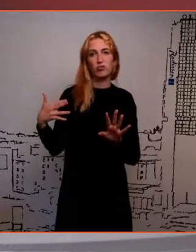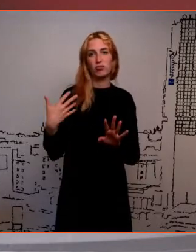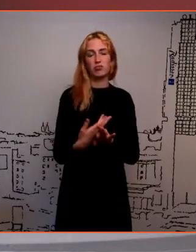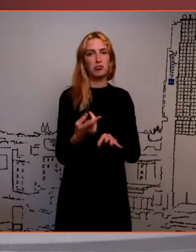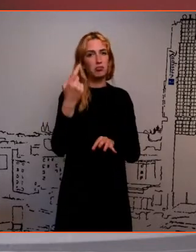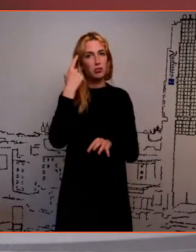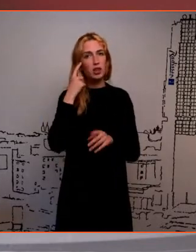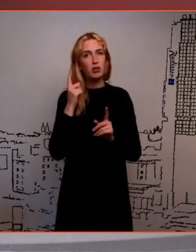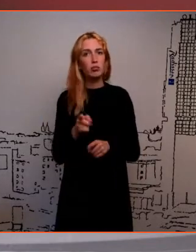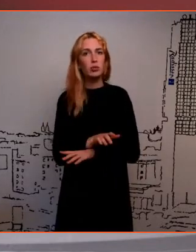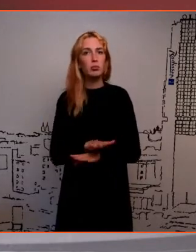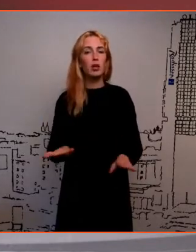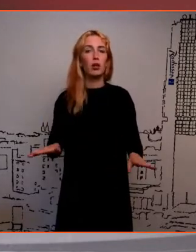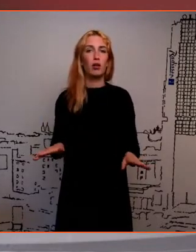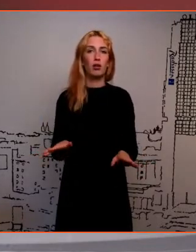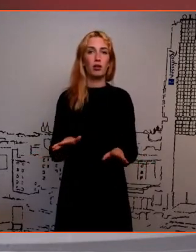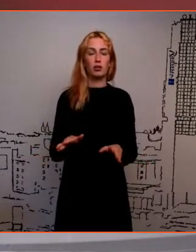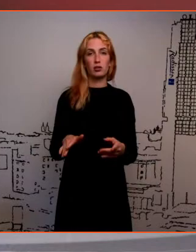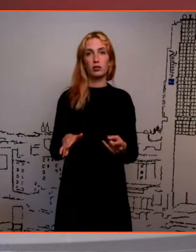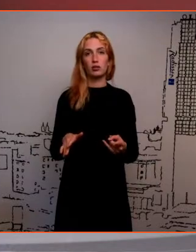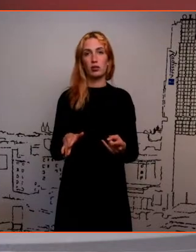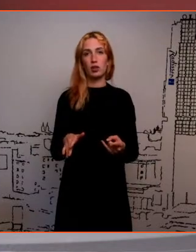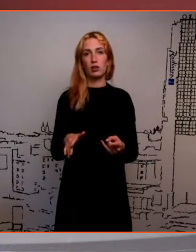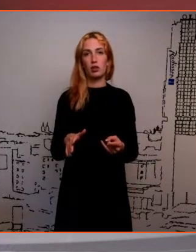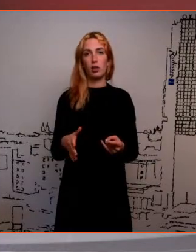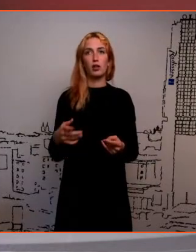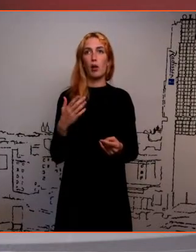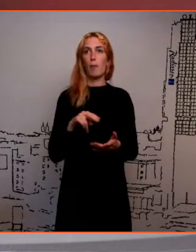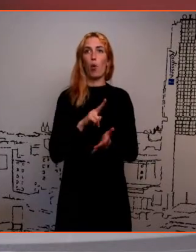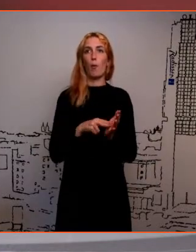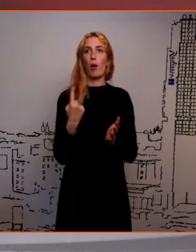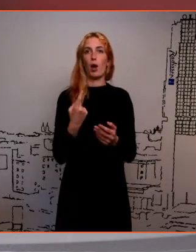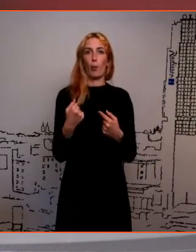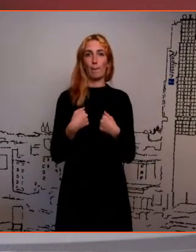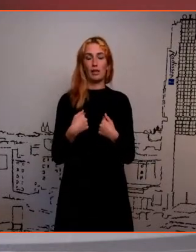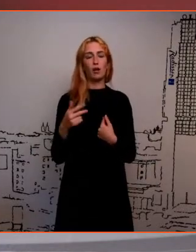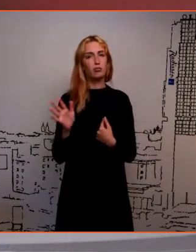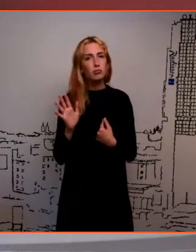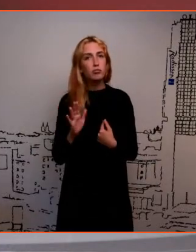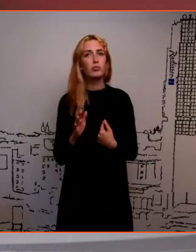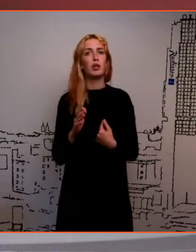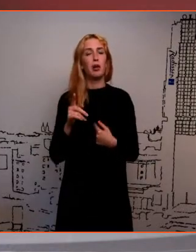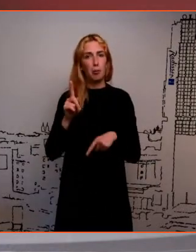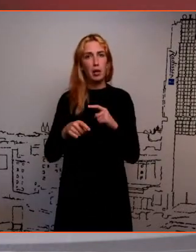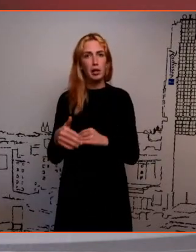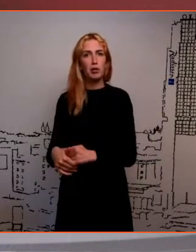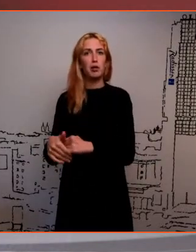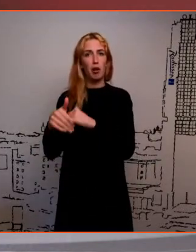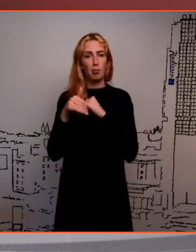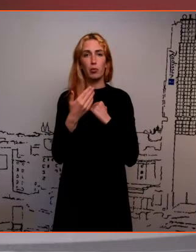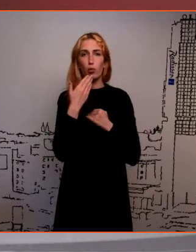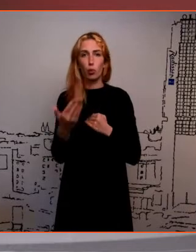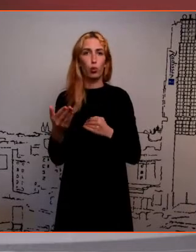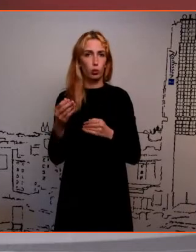et et kõdagi it's all in me, et teine kord on vaja küsida ikkagi abi. Kuna